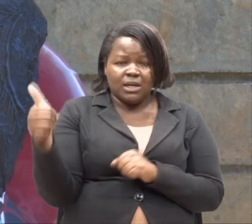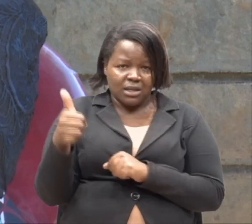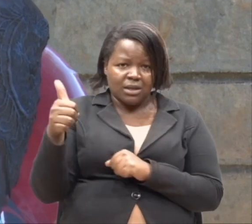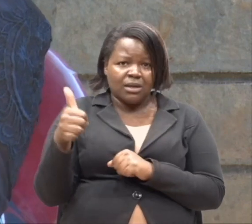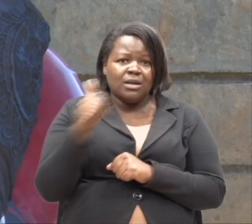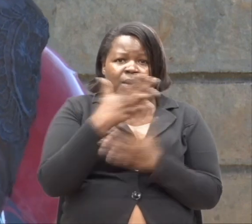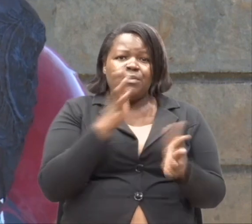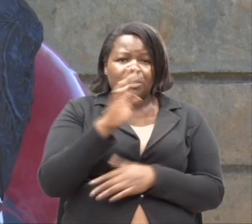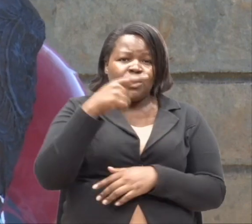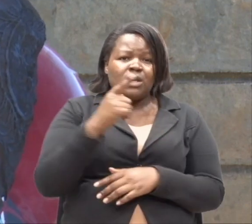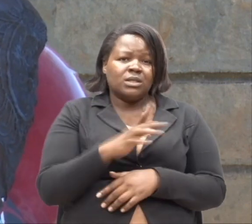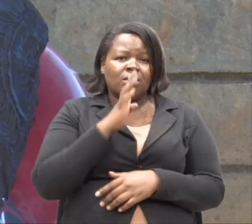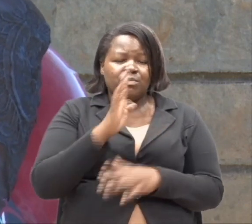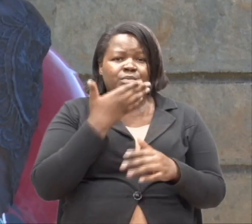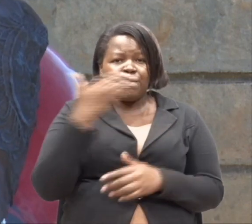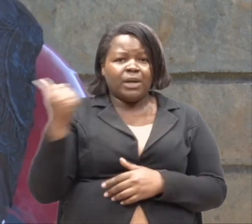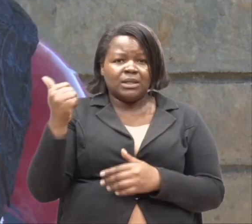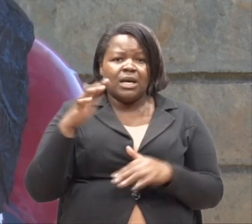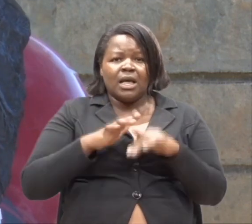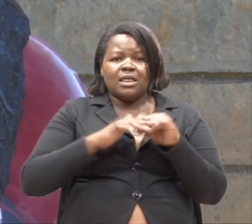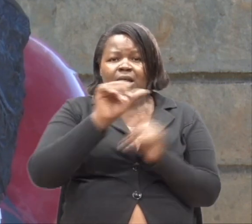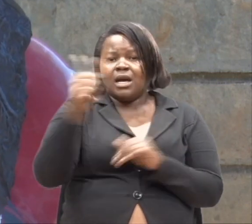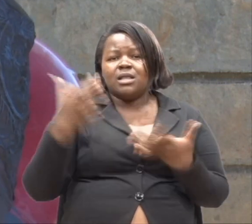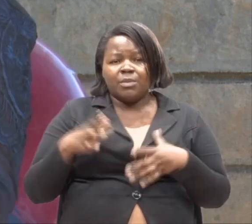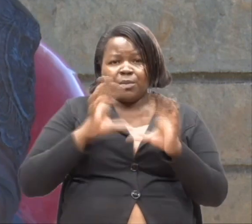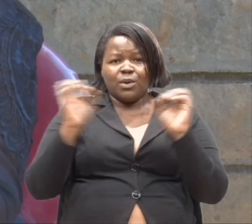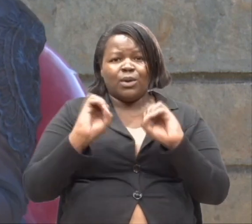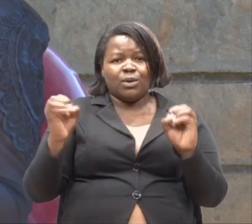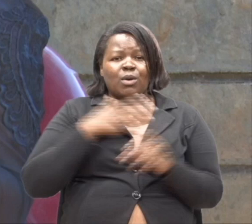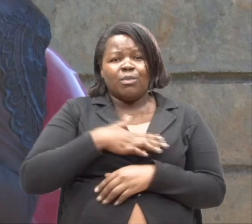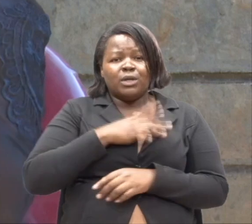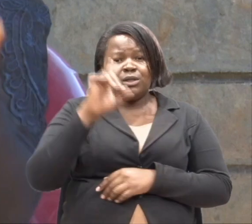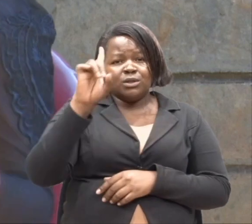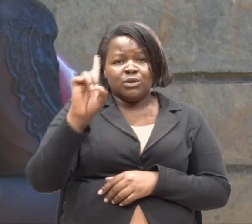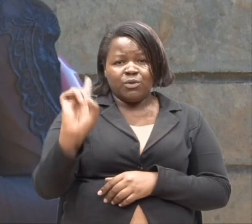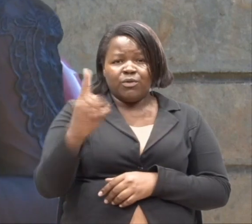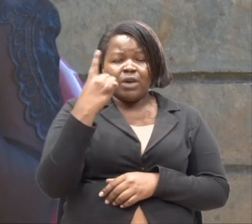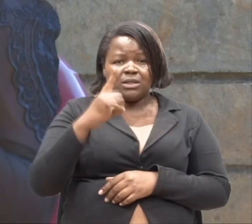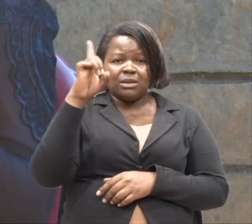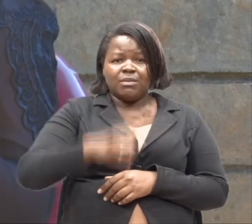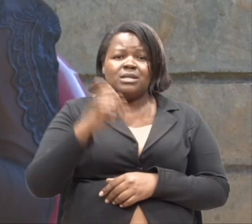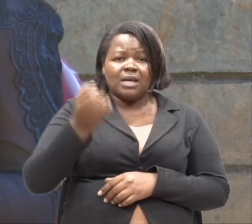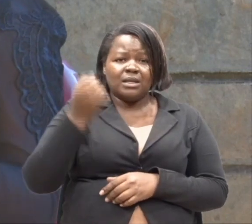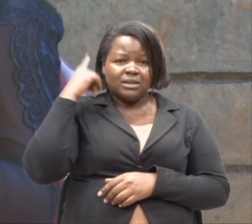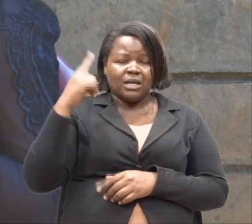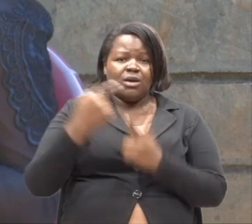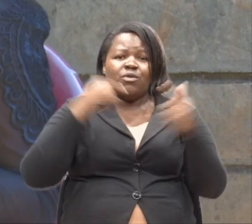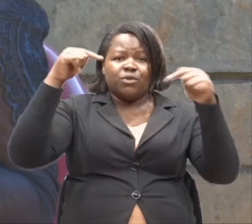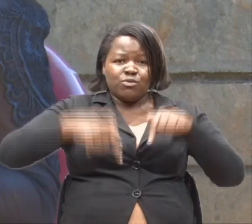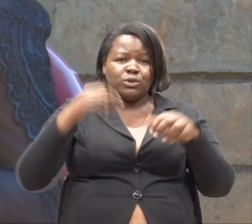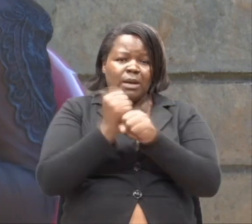Hawi nyingine. Hawi kobora zaidi kumuliko yule ambawa na ile hali. Inabidi uanze kumuwelewa. Tangia leo.